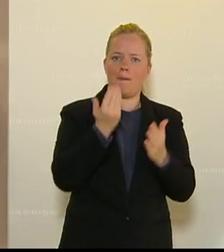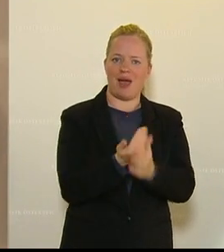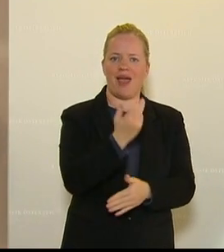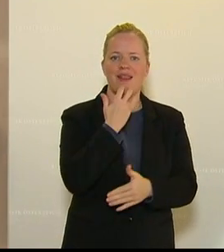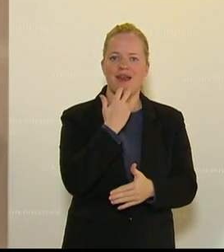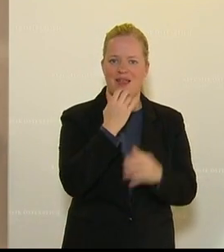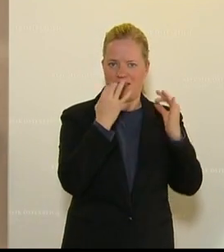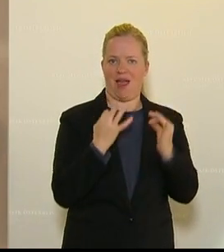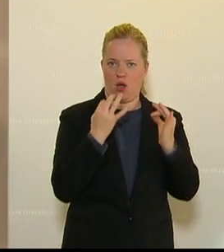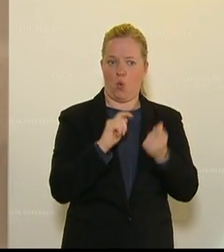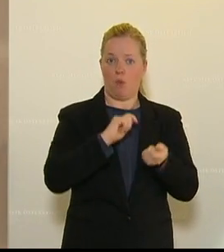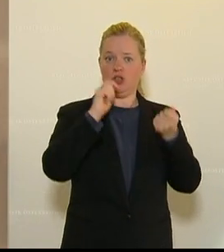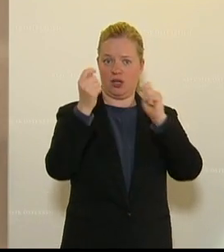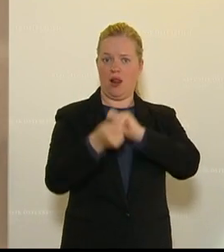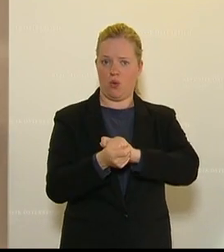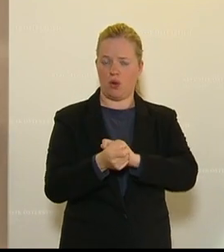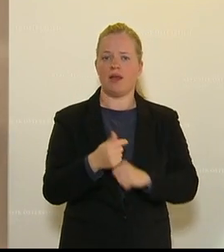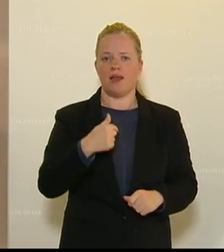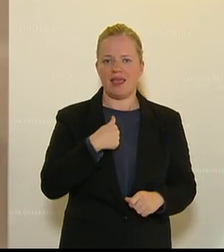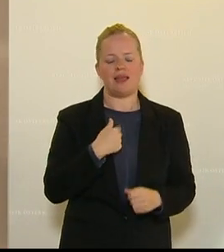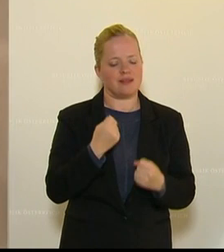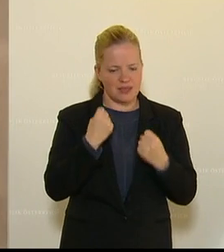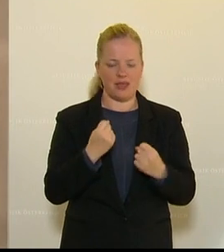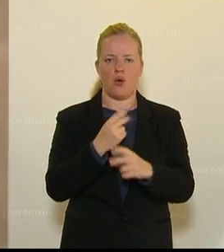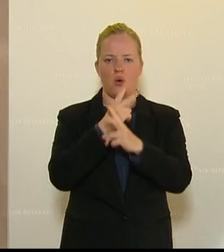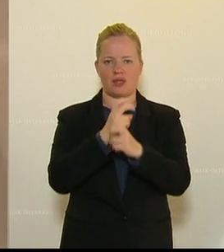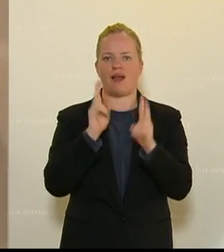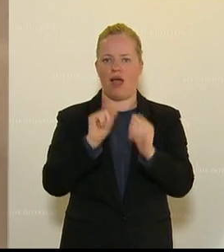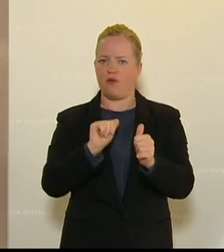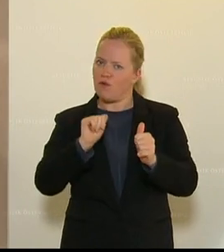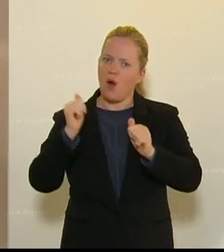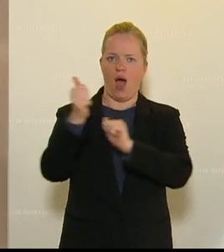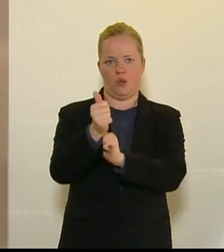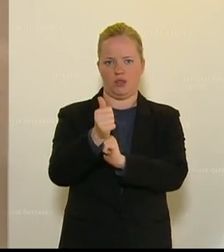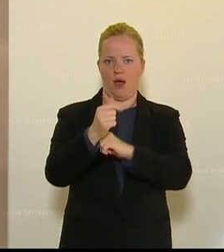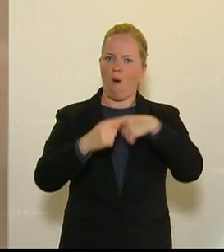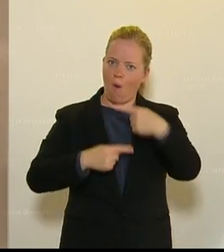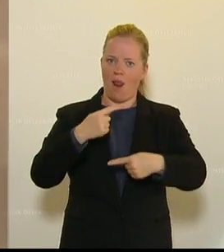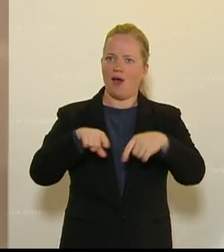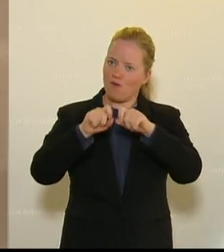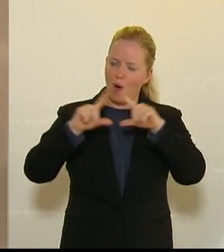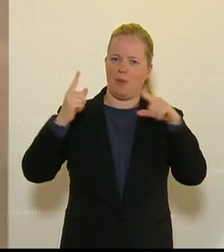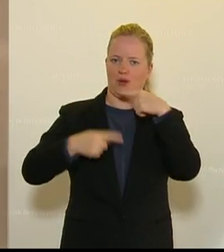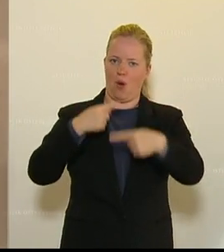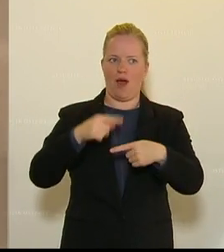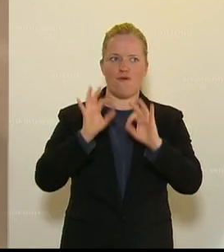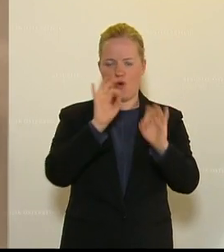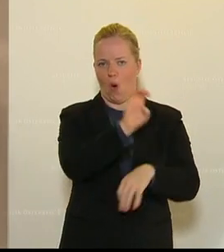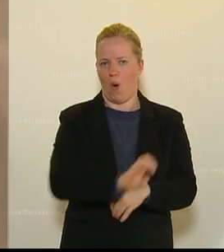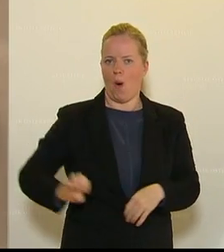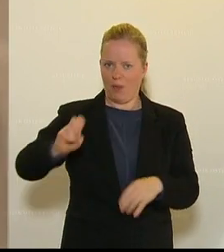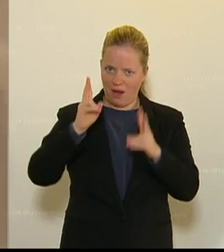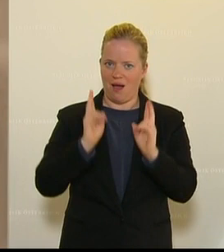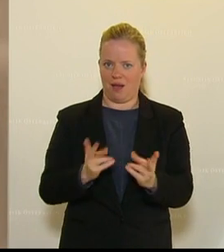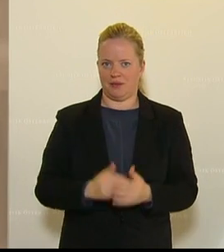kann hier, und davon bin ich fest überzeugt, Österreich auch eine Vorreiterrolle in Europa einnehmen. Und